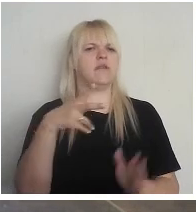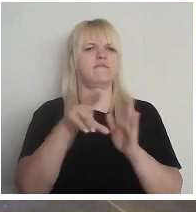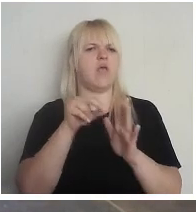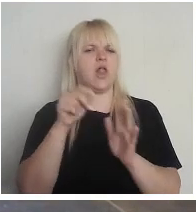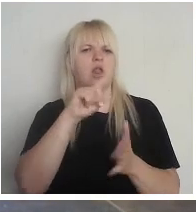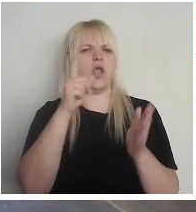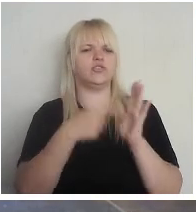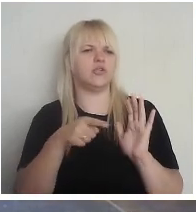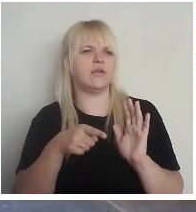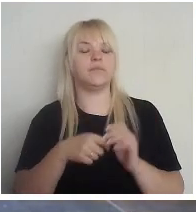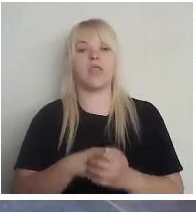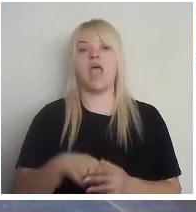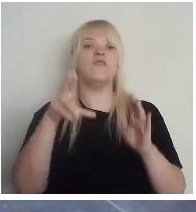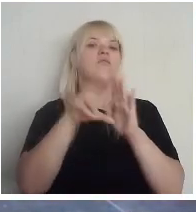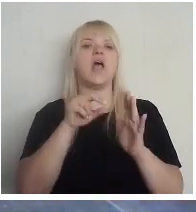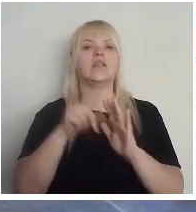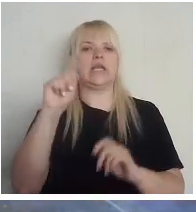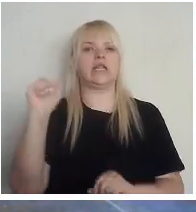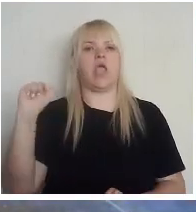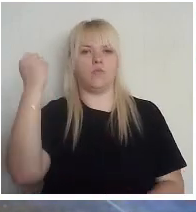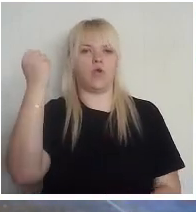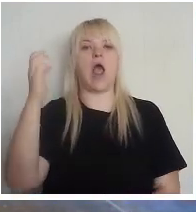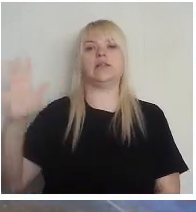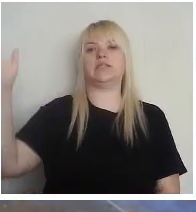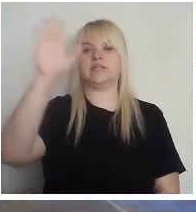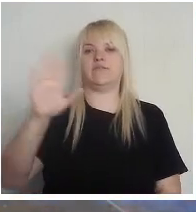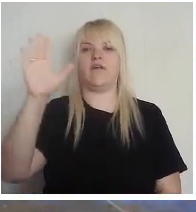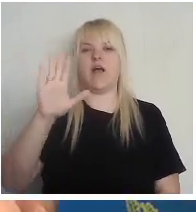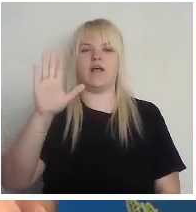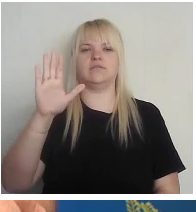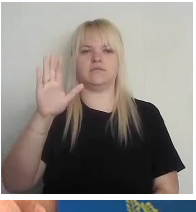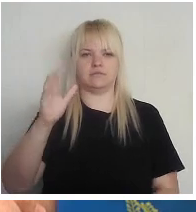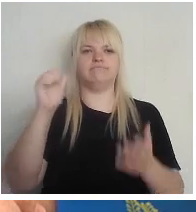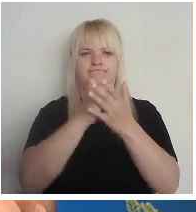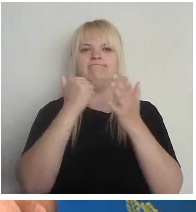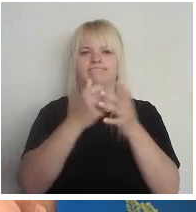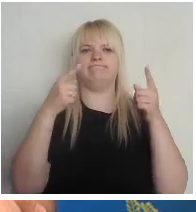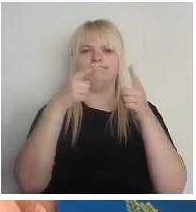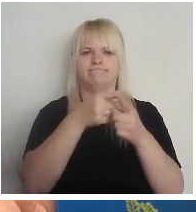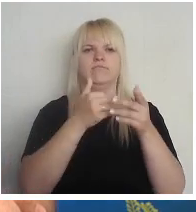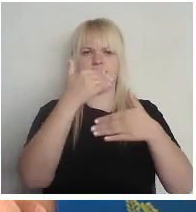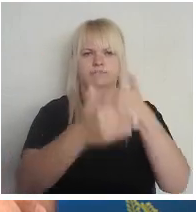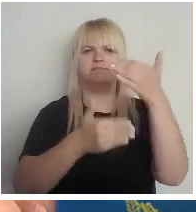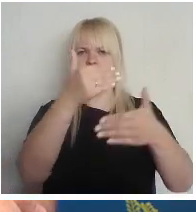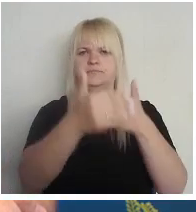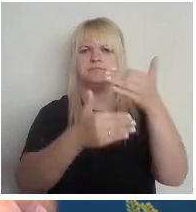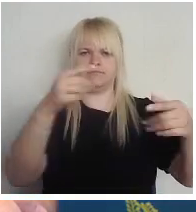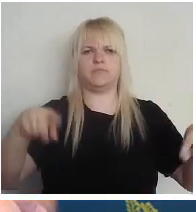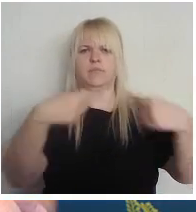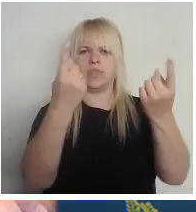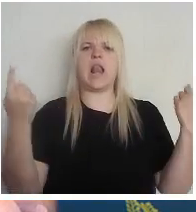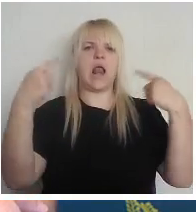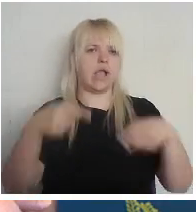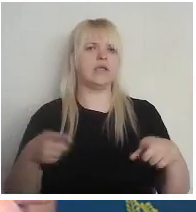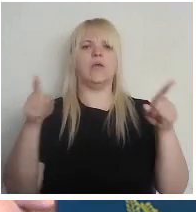Vēlēšanas ir demokrātiskas valsts, stūrakmens, kam ir jāvirzās līdzi laikiem un arī